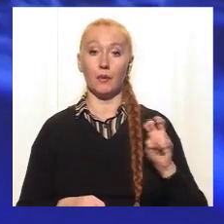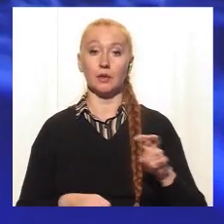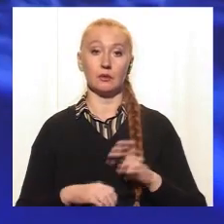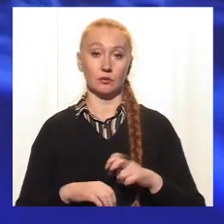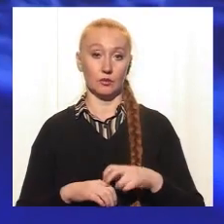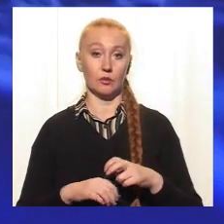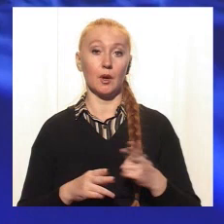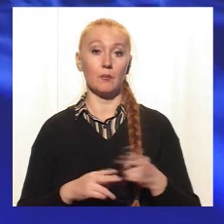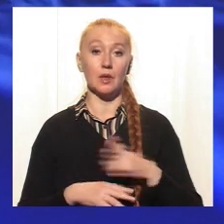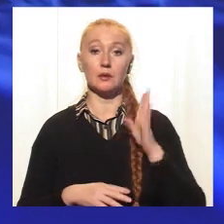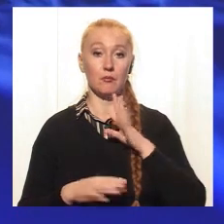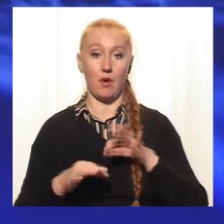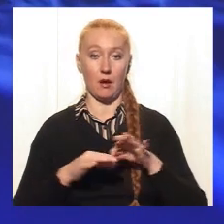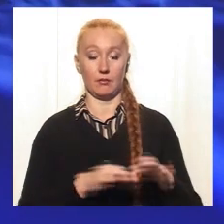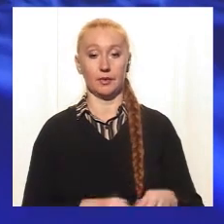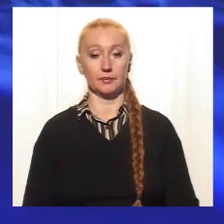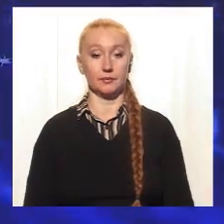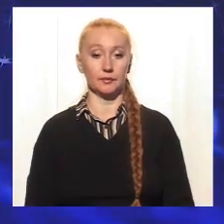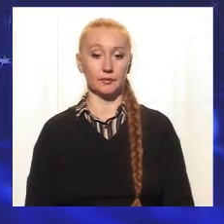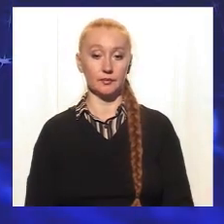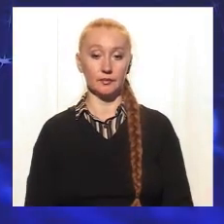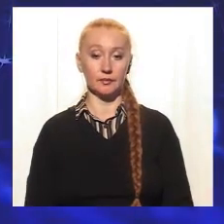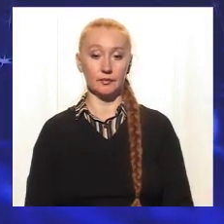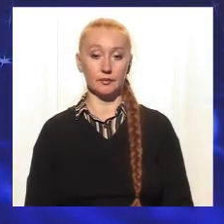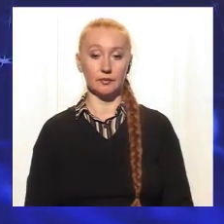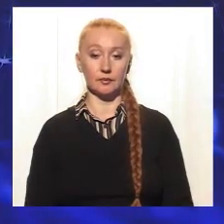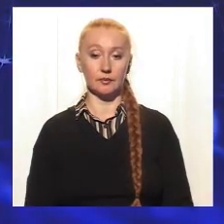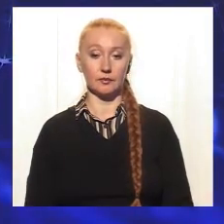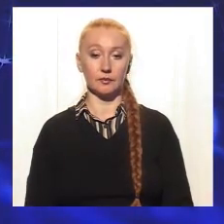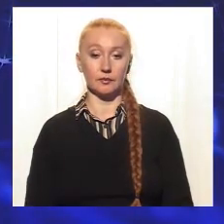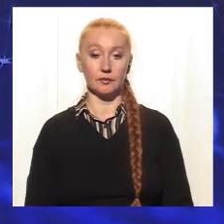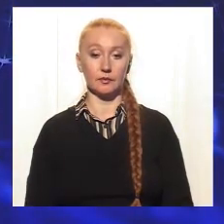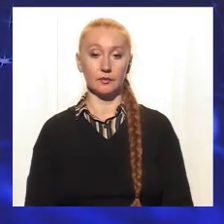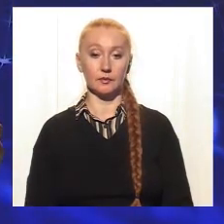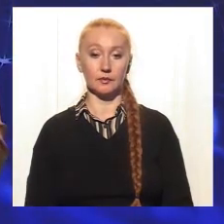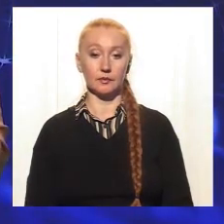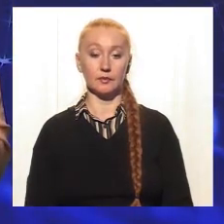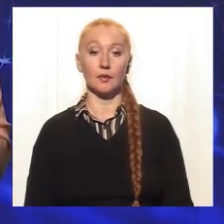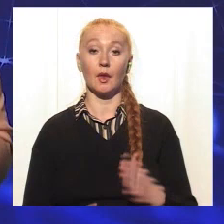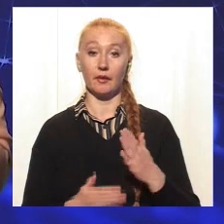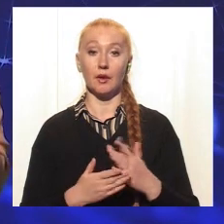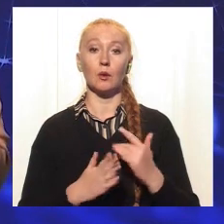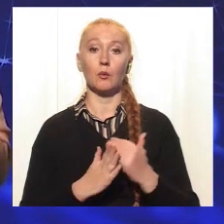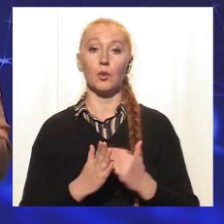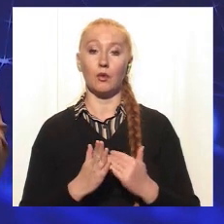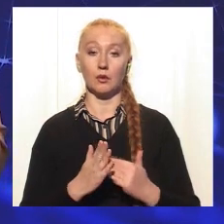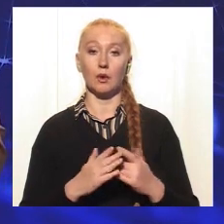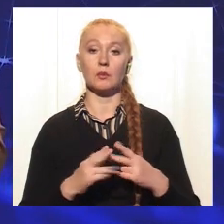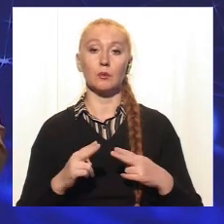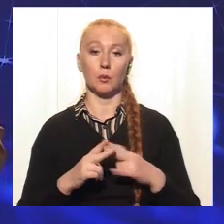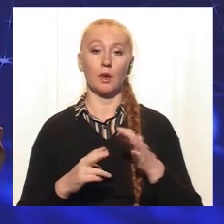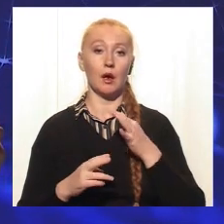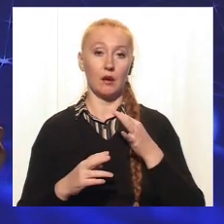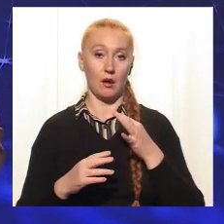доктору без мамы. Чи існують у регіоні програми, спрямовані на запобігання ранніх